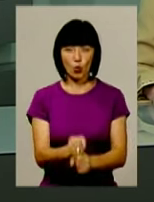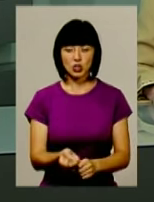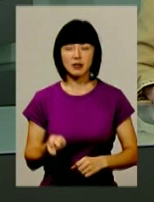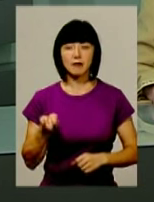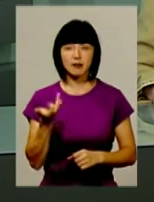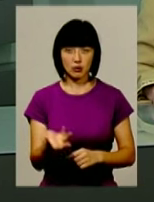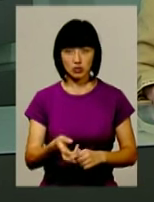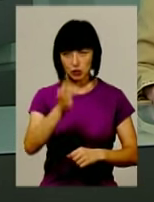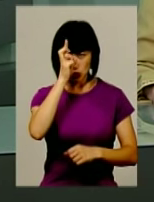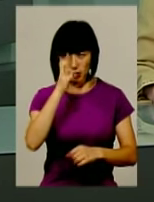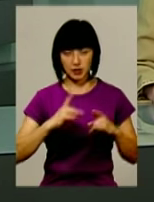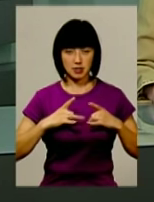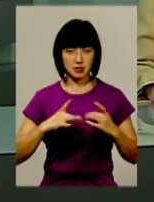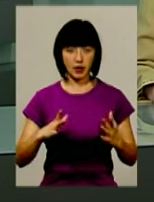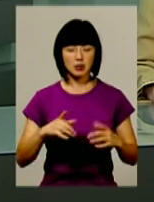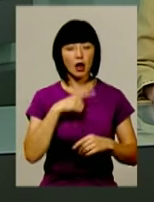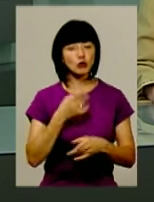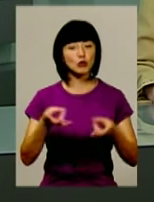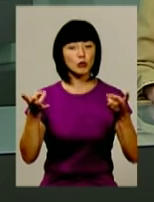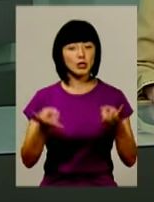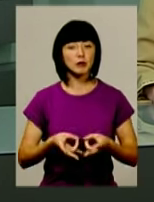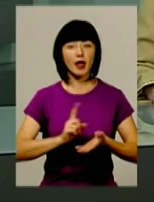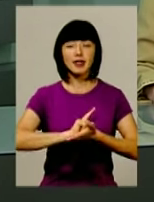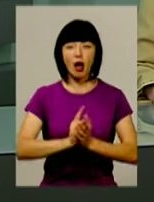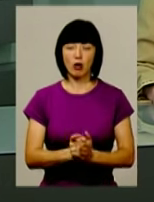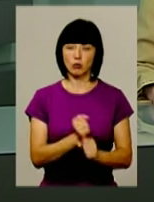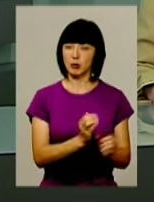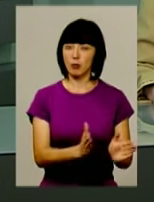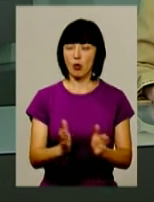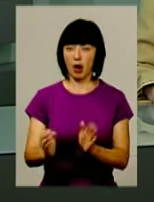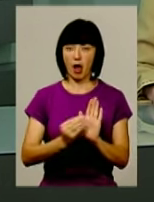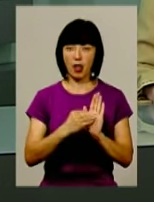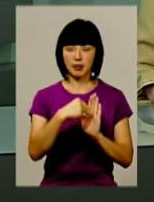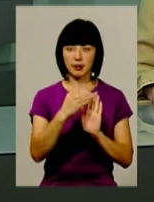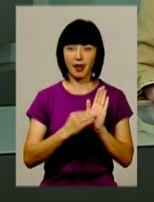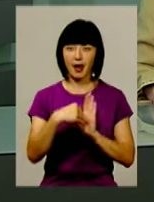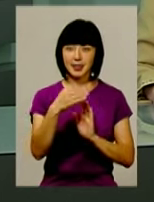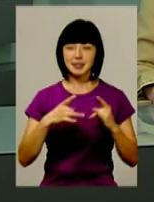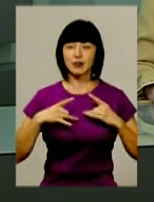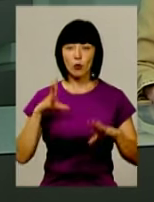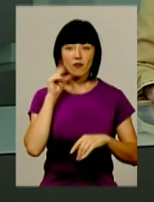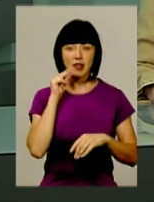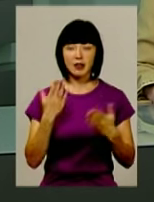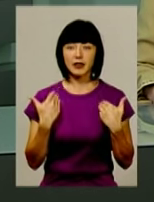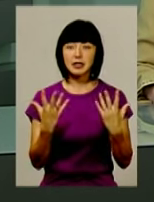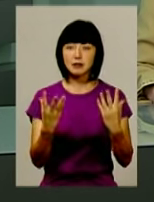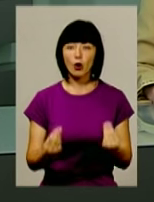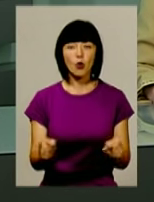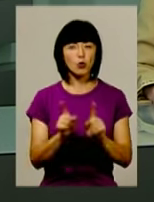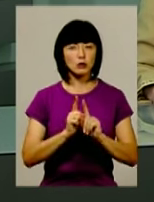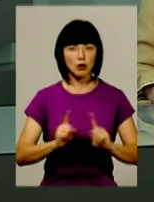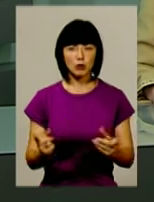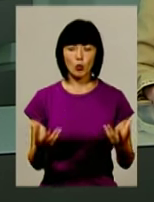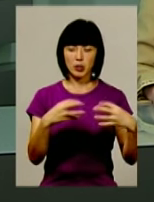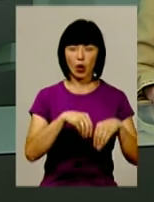кількості державних свят. Кажуть, потрібно негайно навести лад у календарі святкових дат та вихідних днів, бо він унікально об